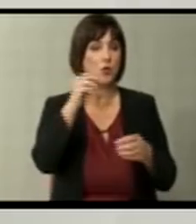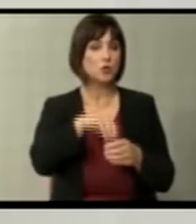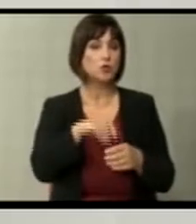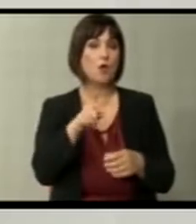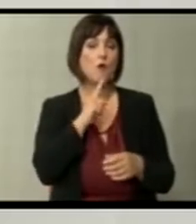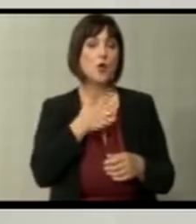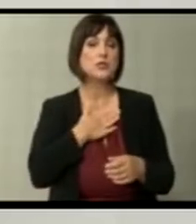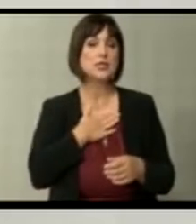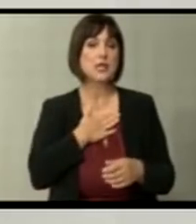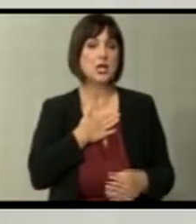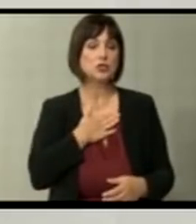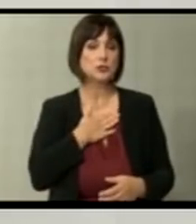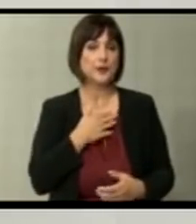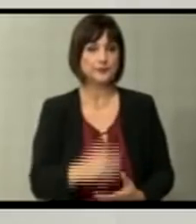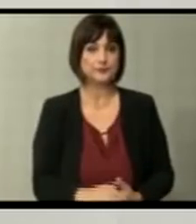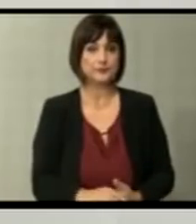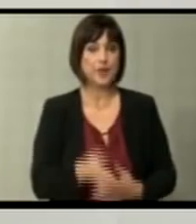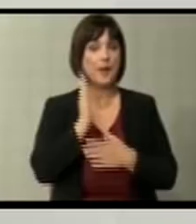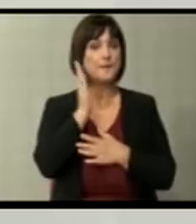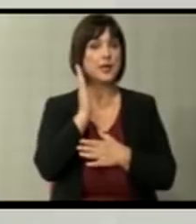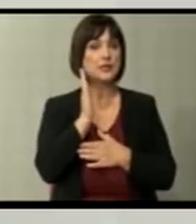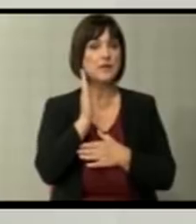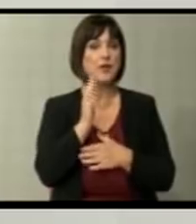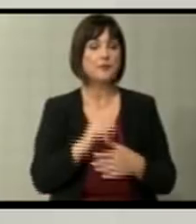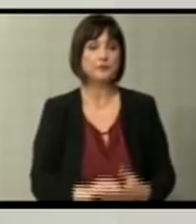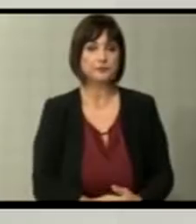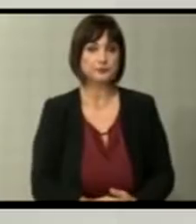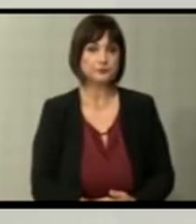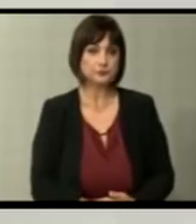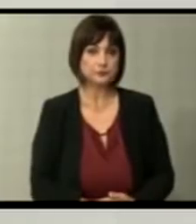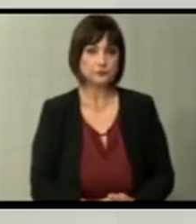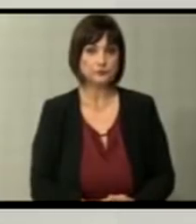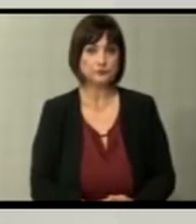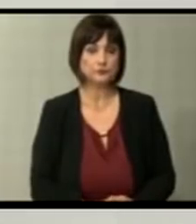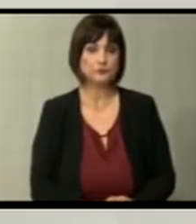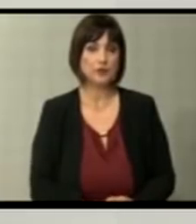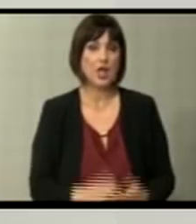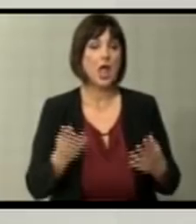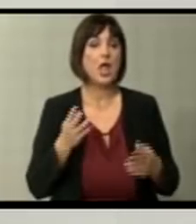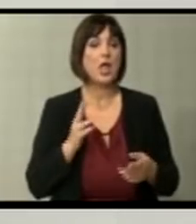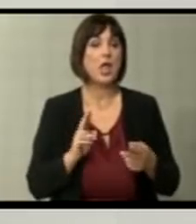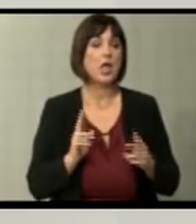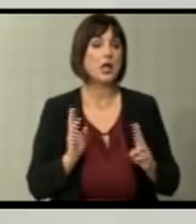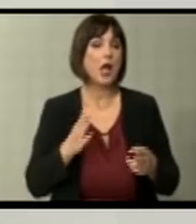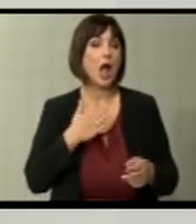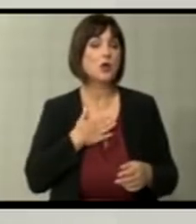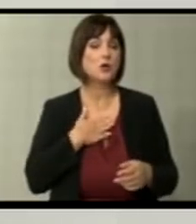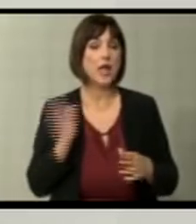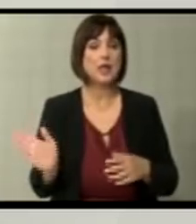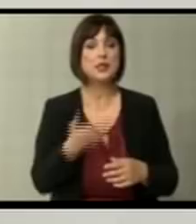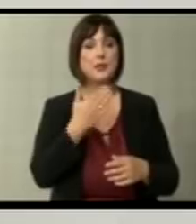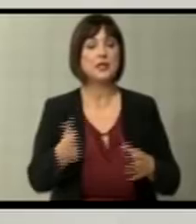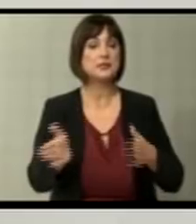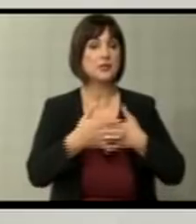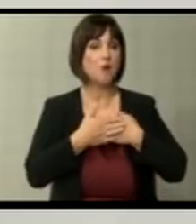овите кои са нашите перспективи, и како да ја надминеме